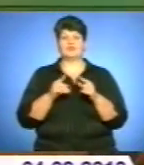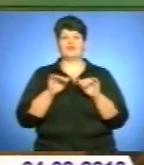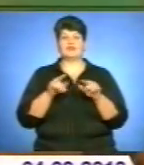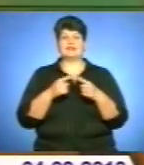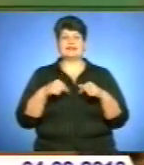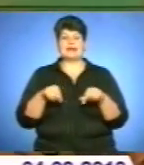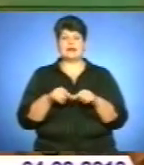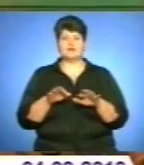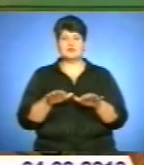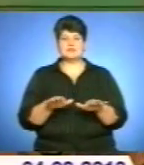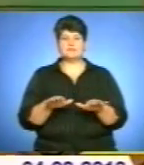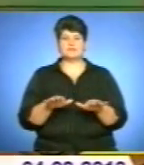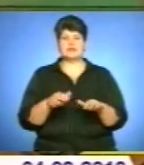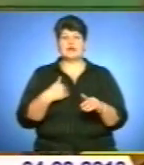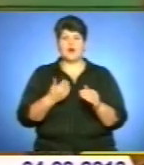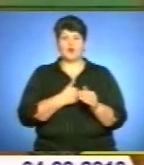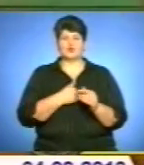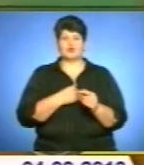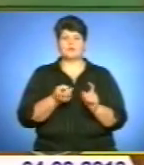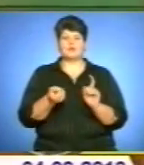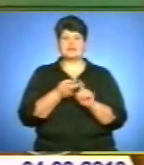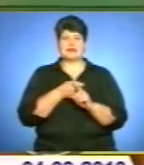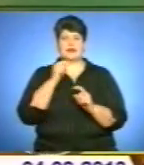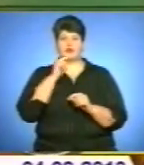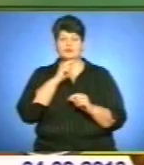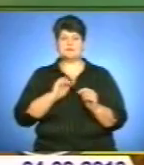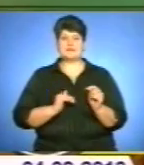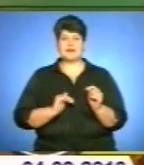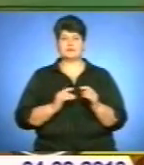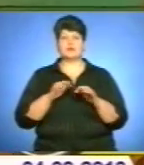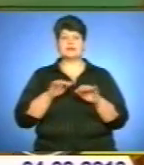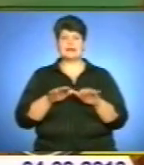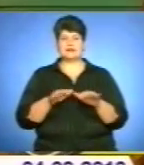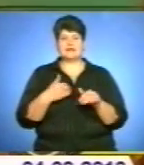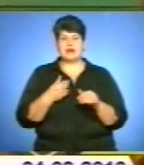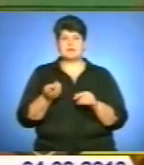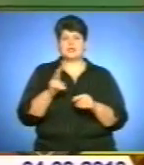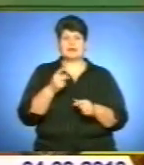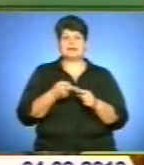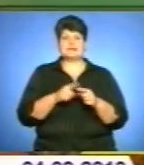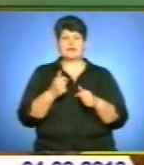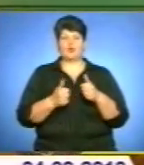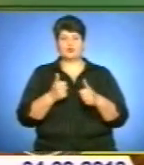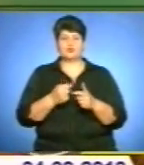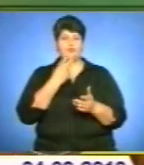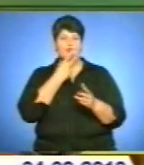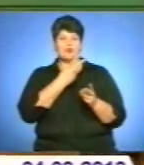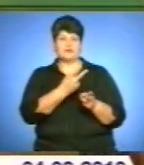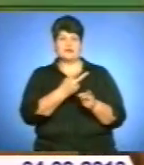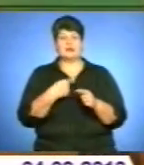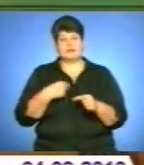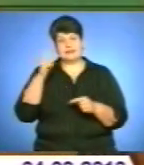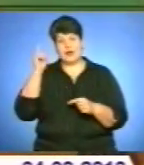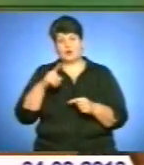хочу своє майбутнє пов'язати з економічною діяльністю, з підприємницькою діяльності. Тому саме я прийшла на цей конкурс, щоб подивитися, чи я щось знаю